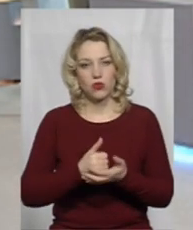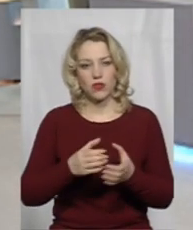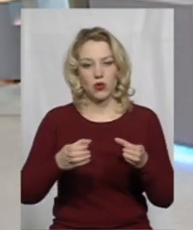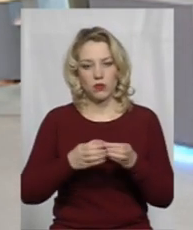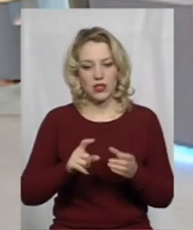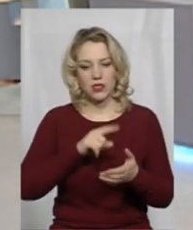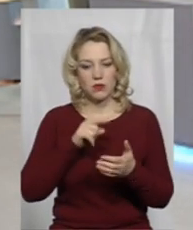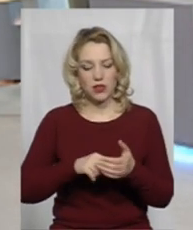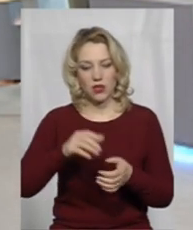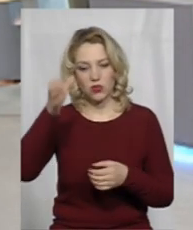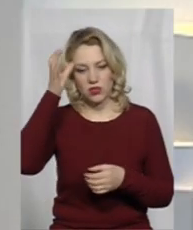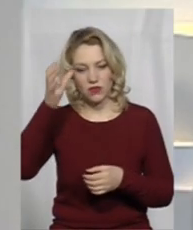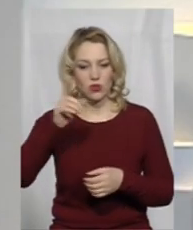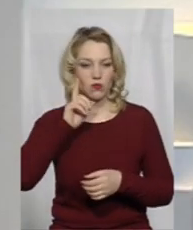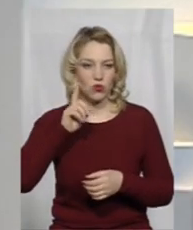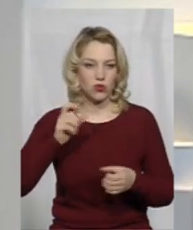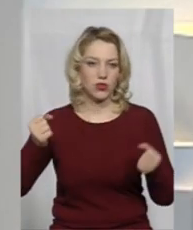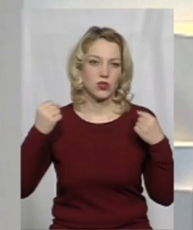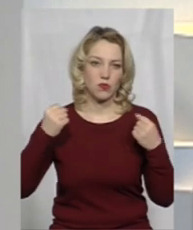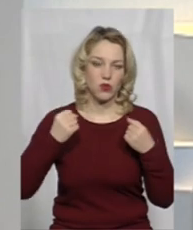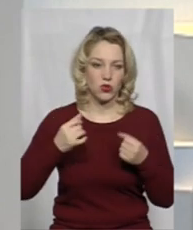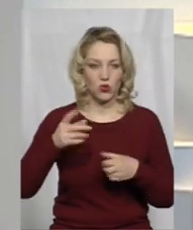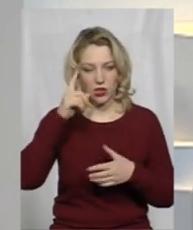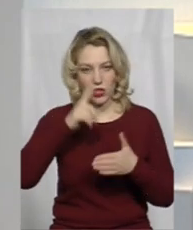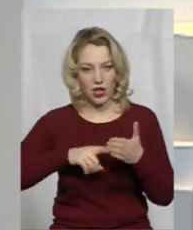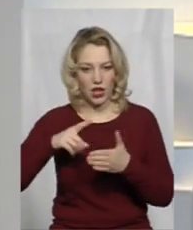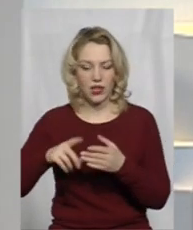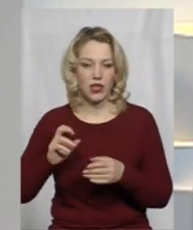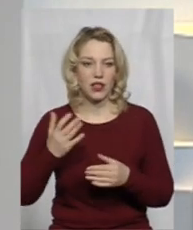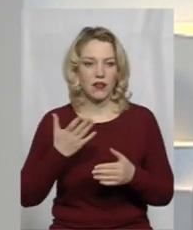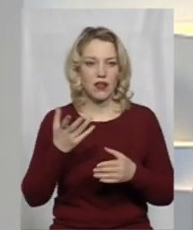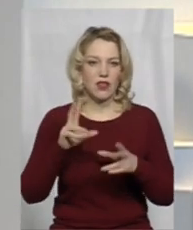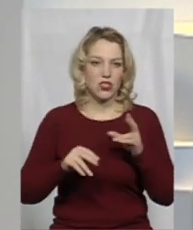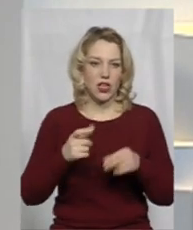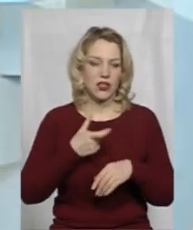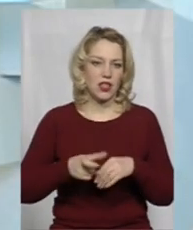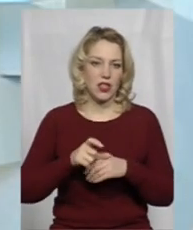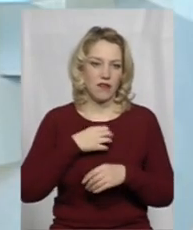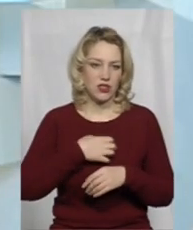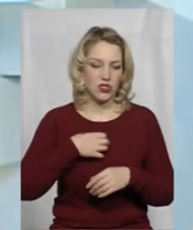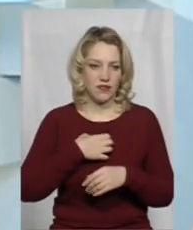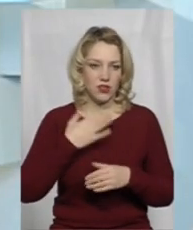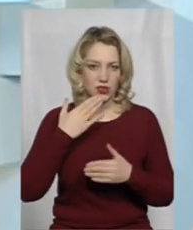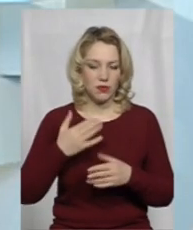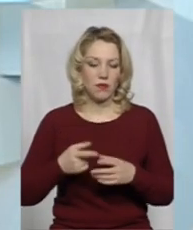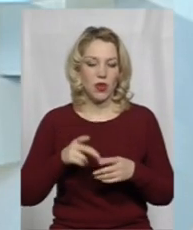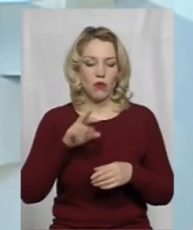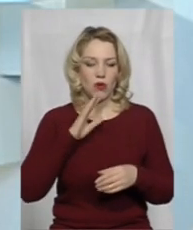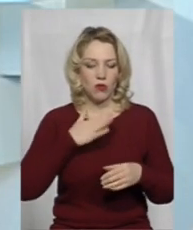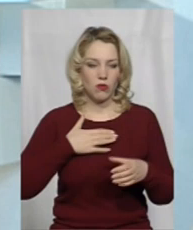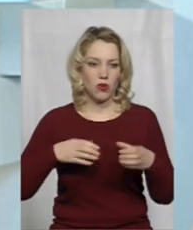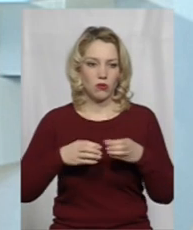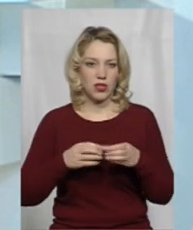освіти, культури, молоді, спорту та релігії. От, які напрацювання вважаєте найсуттєвішими? По-моему, комітету.